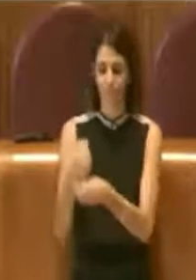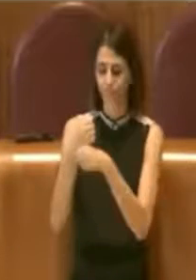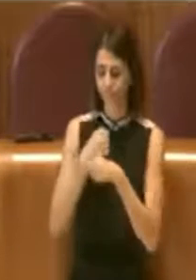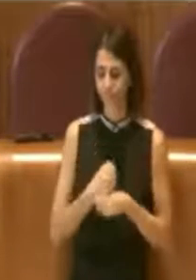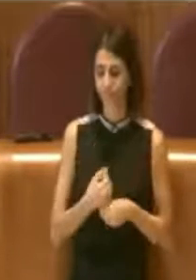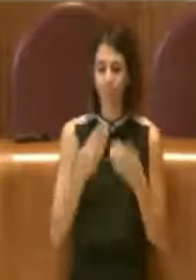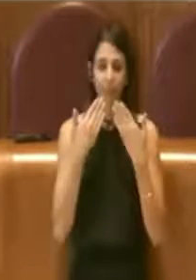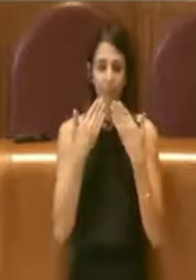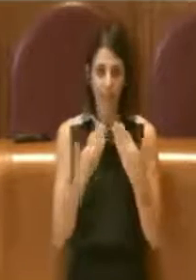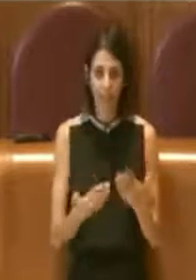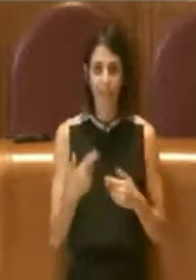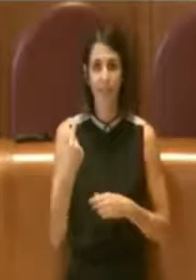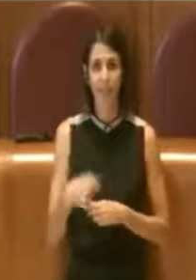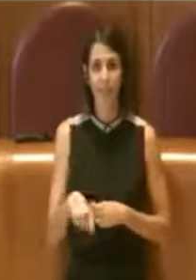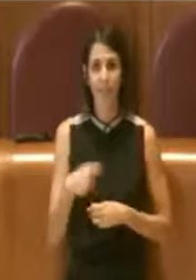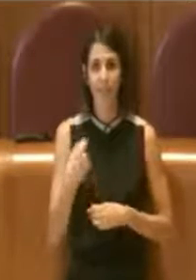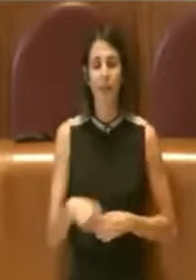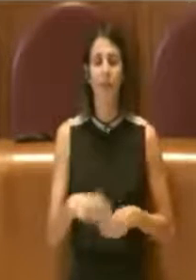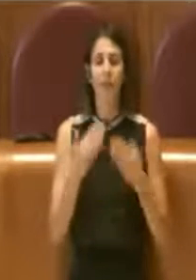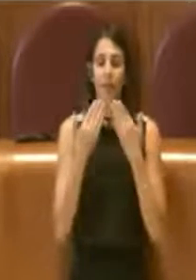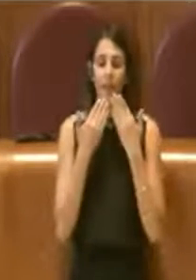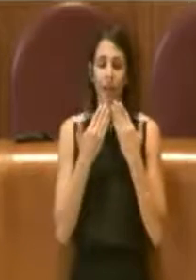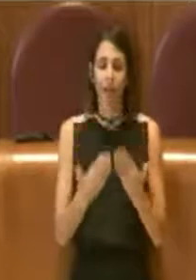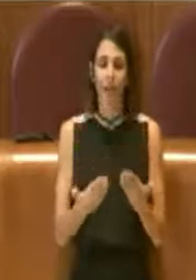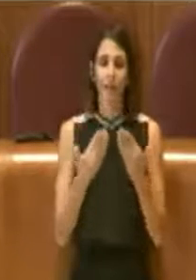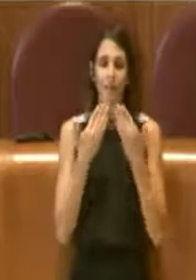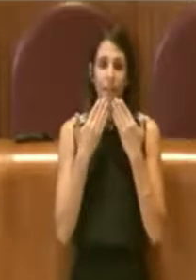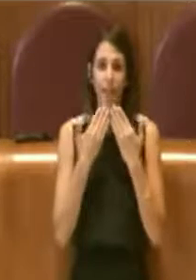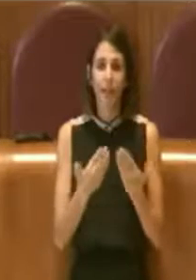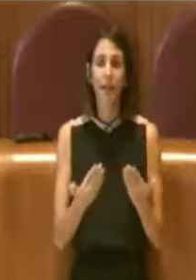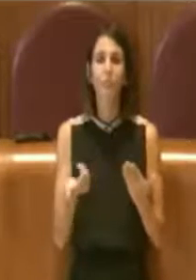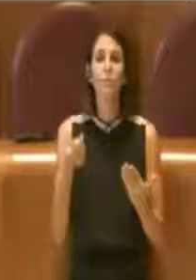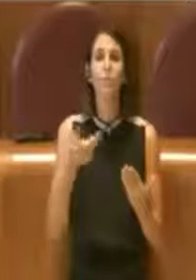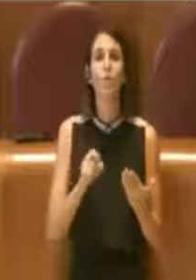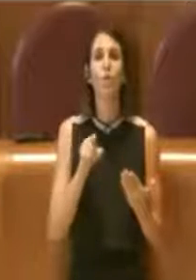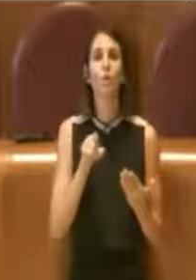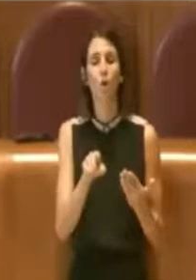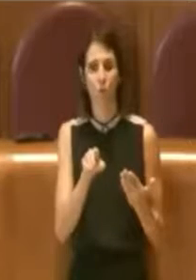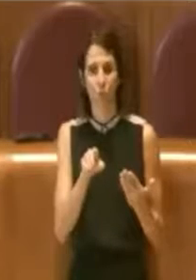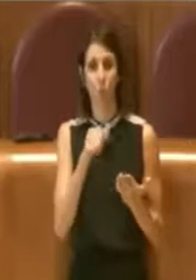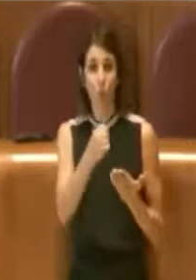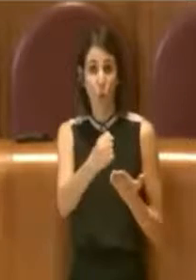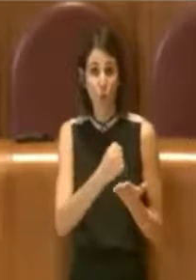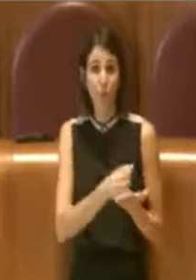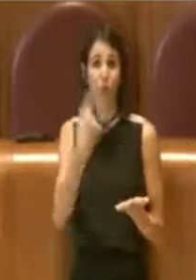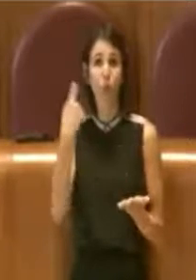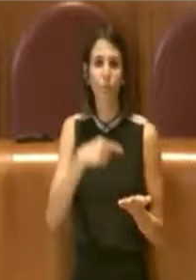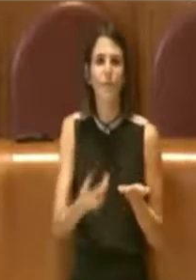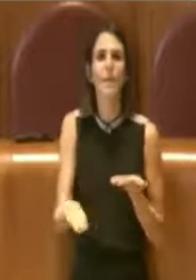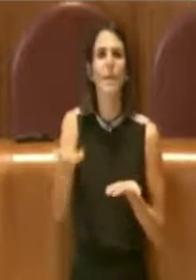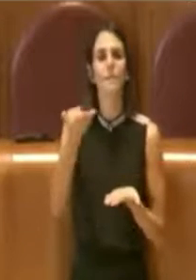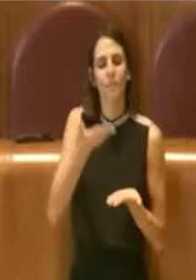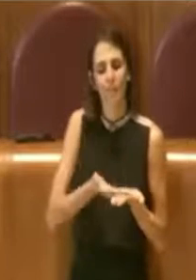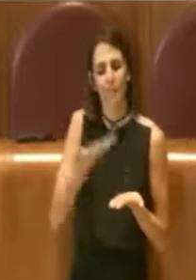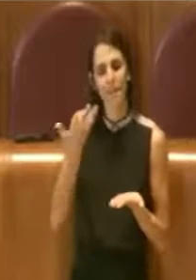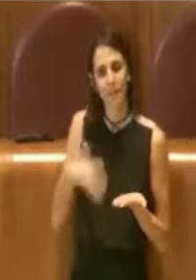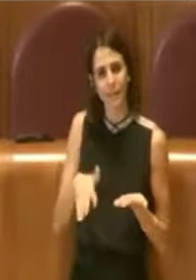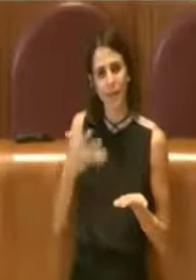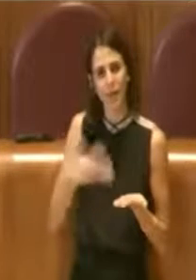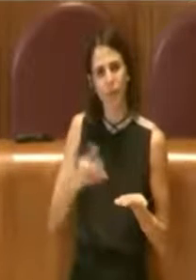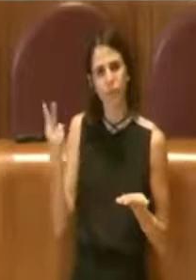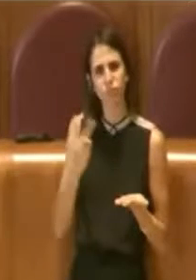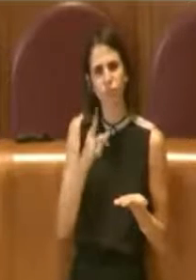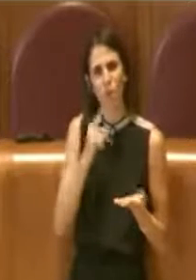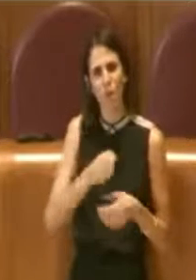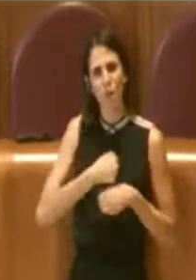Grazie Presidente, la ringrazio per aver presentato questo atto perché in rappresentanza di quello